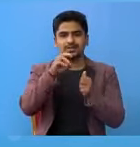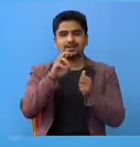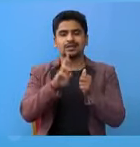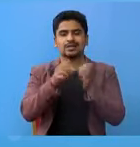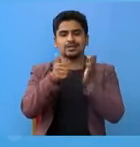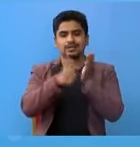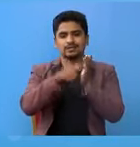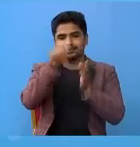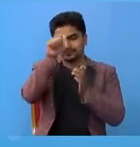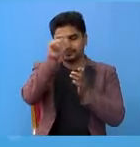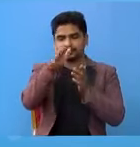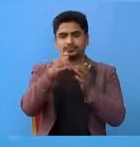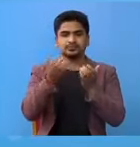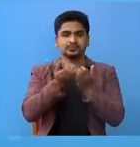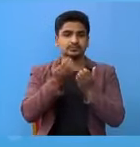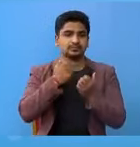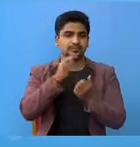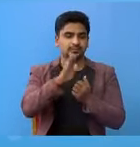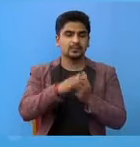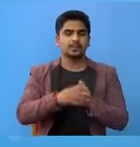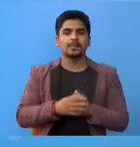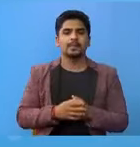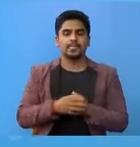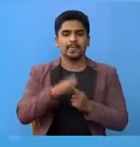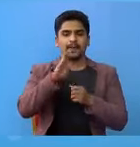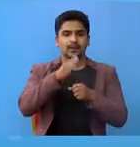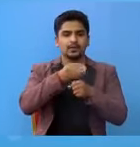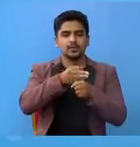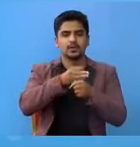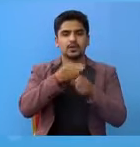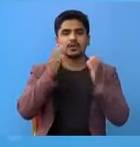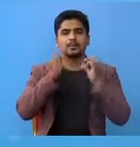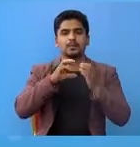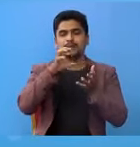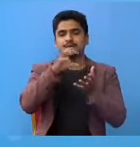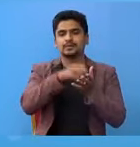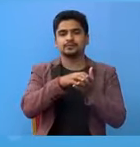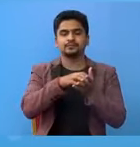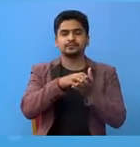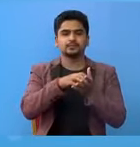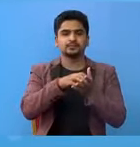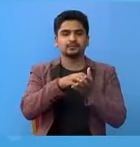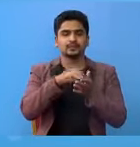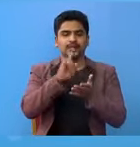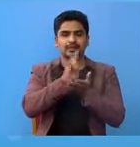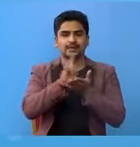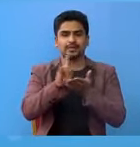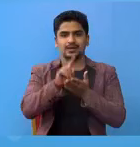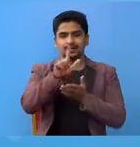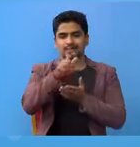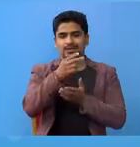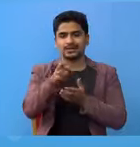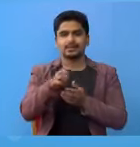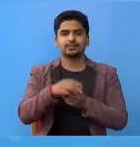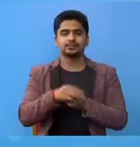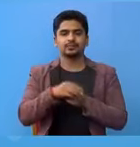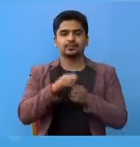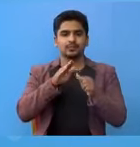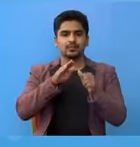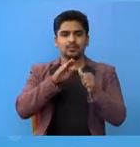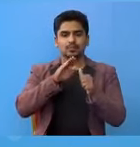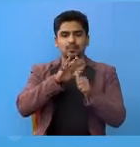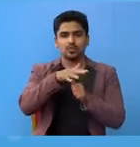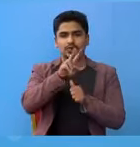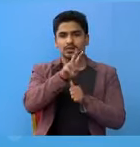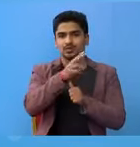पोजिकिव केसर को भीवरंड दिनगई रहेको छू बीपी कोईराला स्वास्त्य विग्यान पर्तिस्टान धरान मा जापा का साथ जना मोरं का